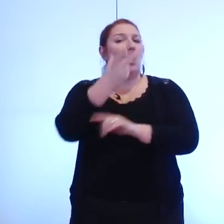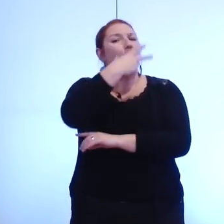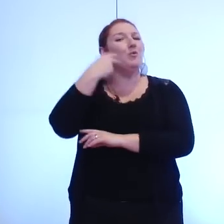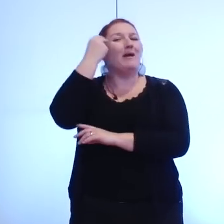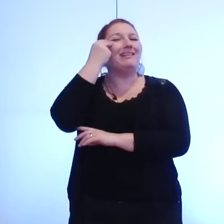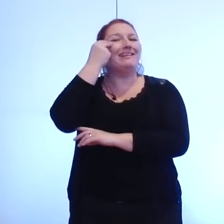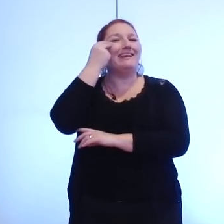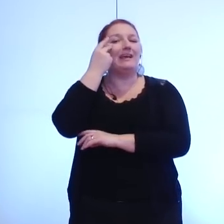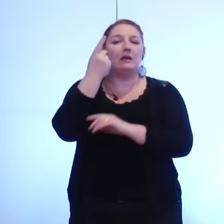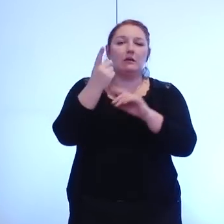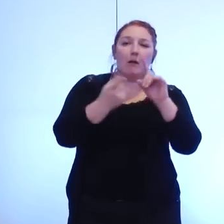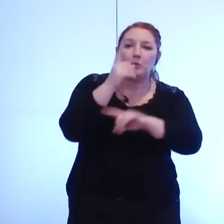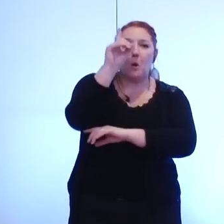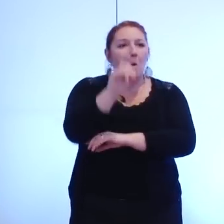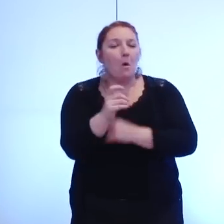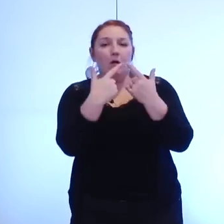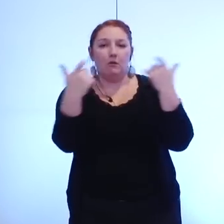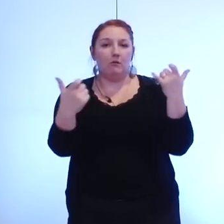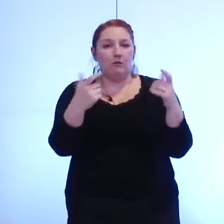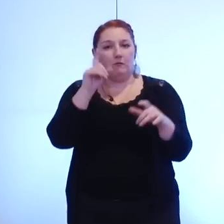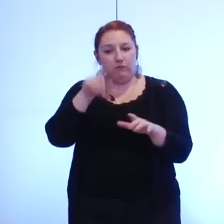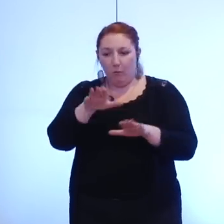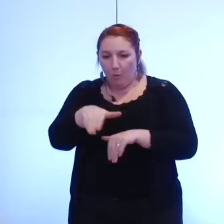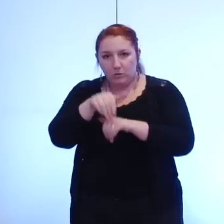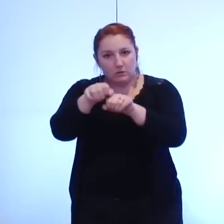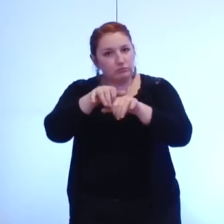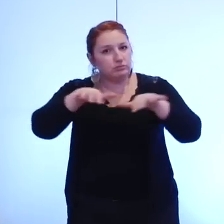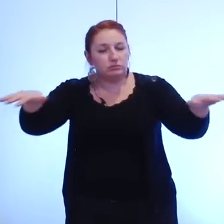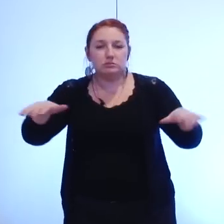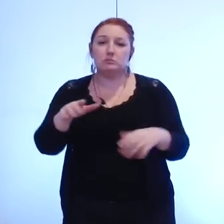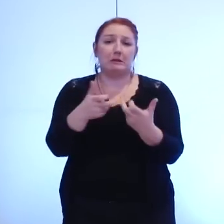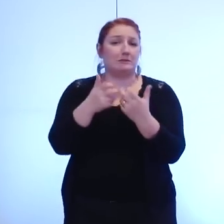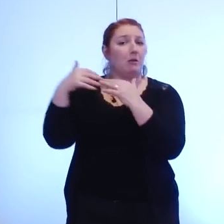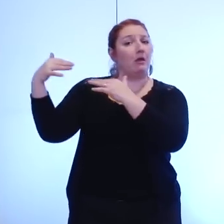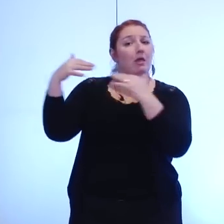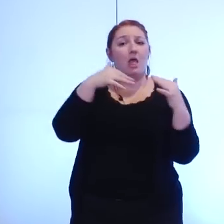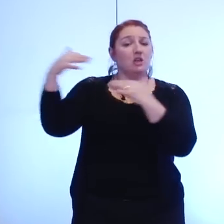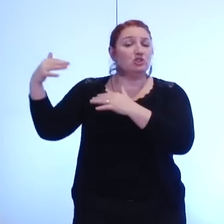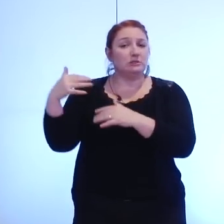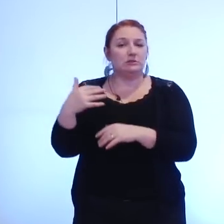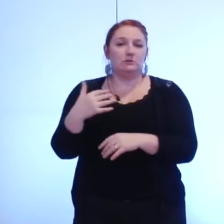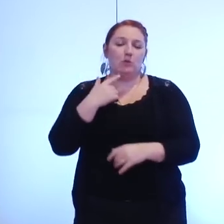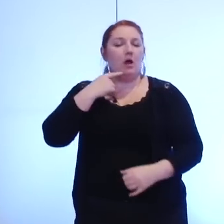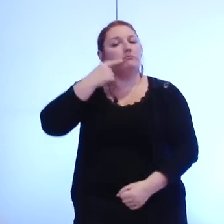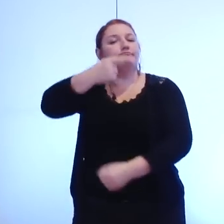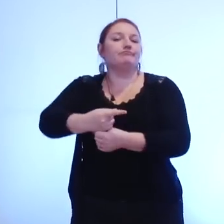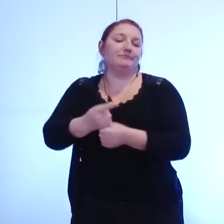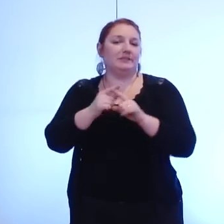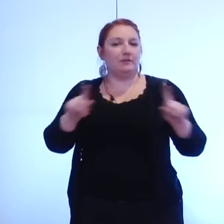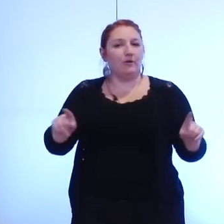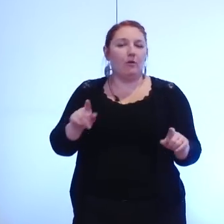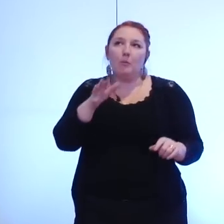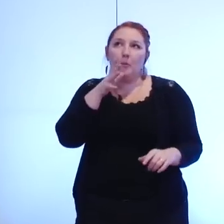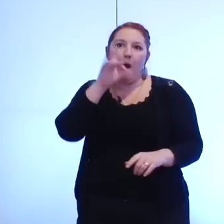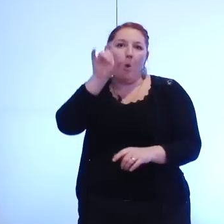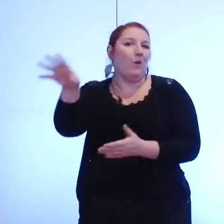ne s'arrête pas là plus complexe c'est la question de l'énergie car dans ce cas les usages sont imposés le raisonnement n pas le même que pour l'eau mais il s'agit